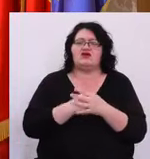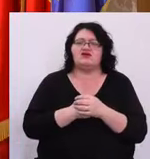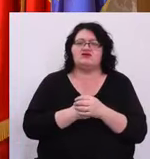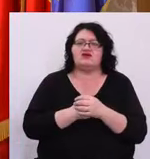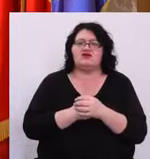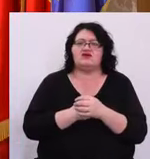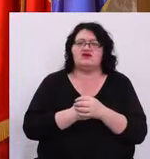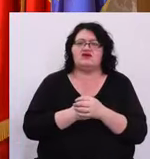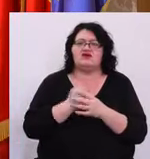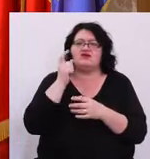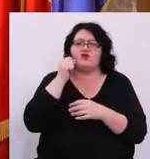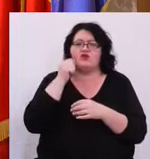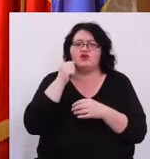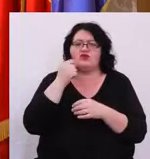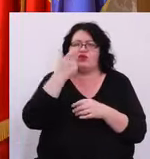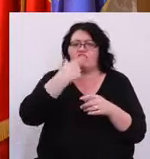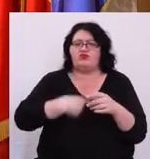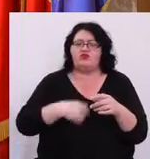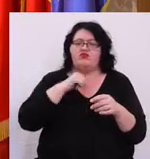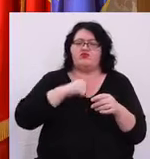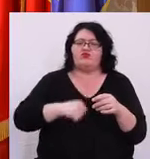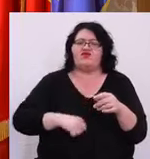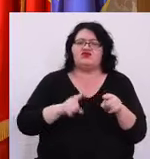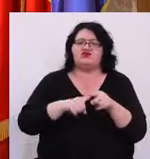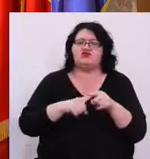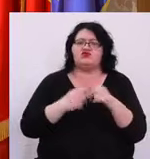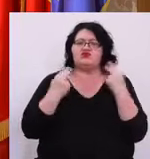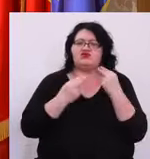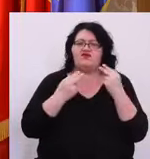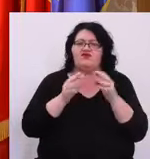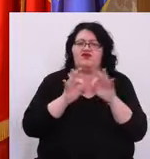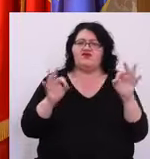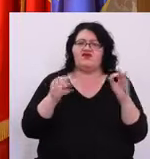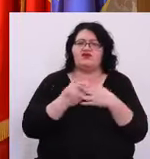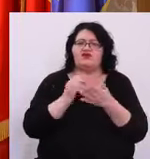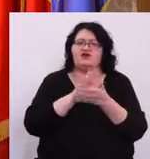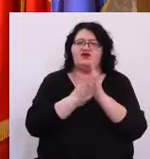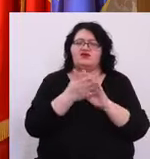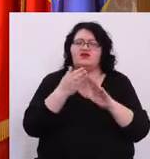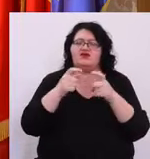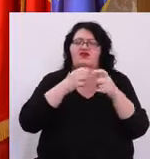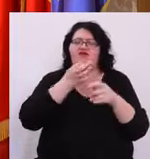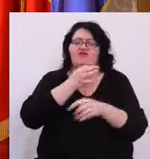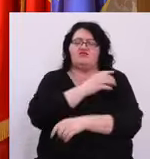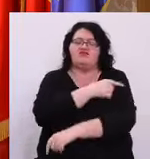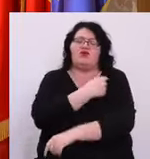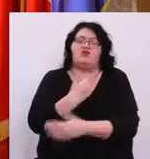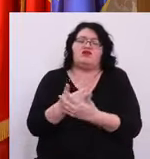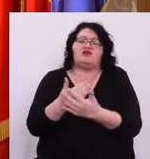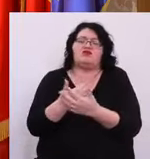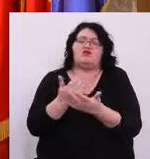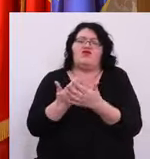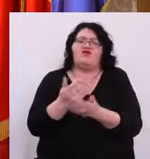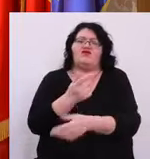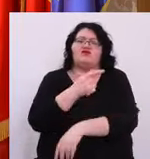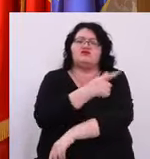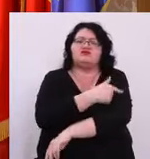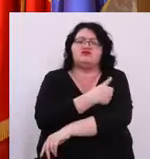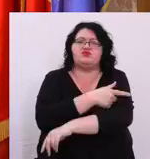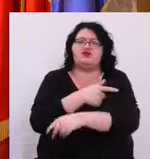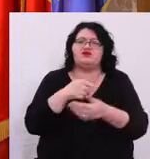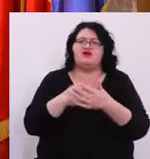om cu o reputație profesională și etică impecabilă A terminat medicină și nu am